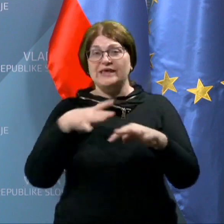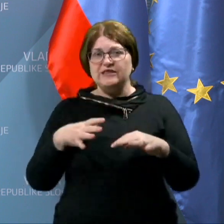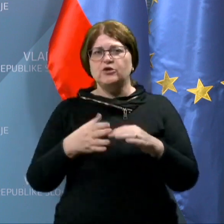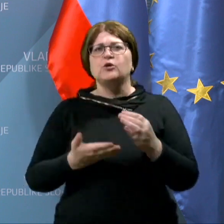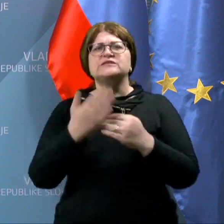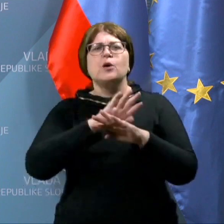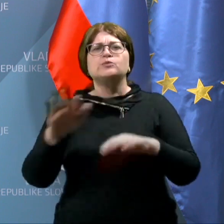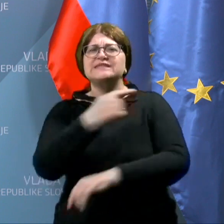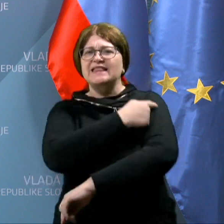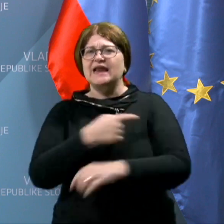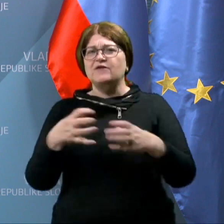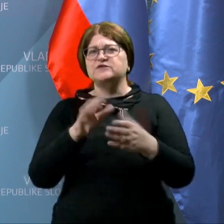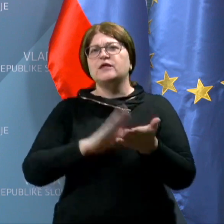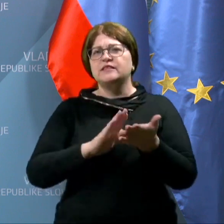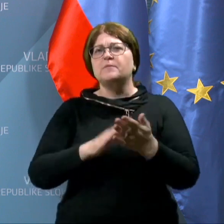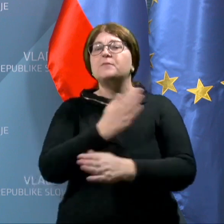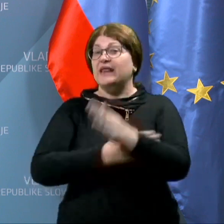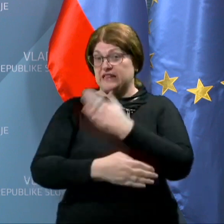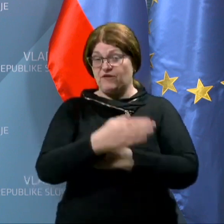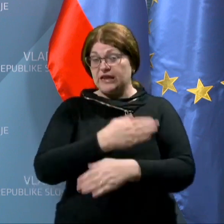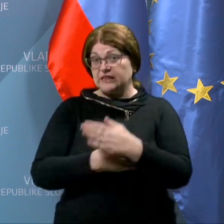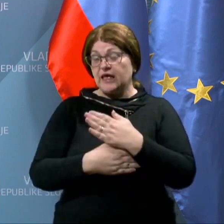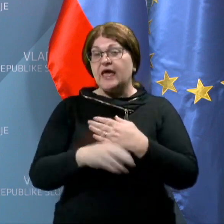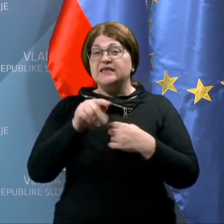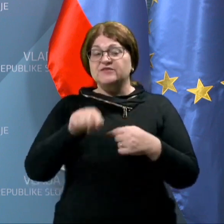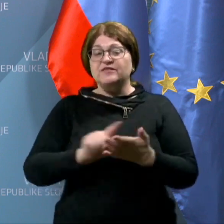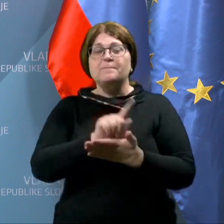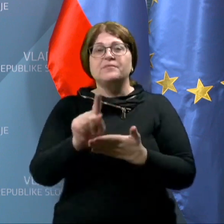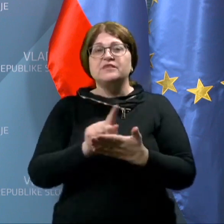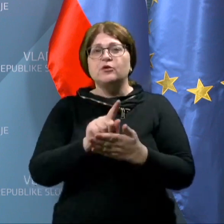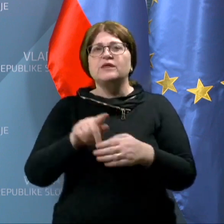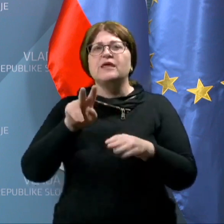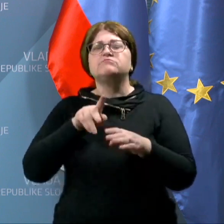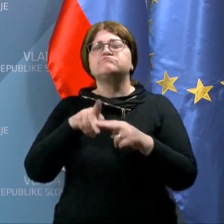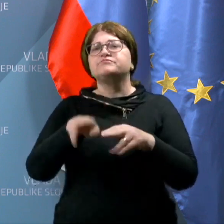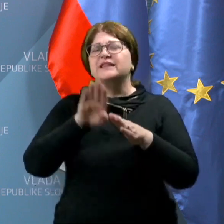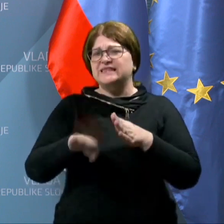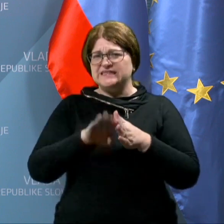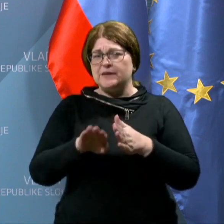vse ranljive skupine, naprimer invalide, ki so v tem trenutku diskriminirani,